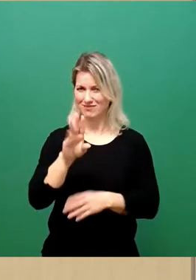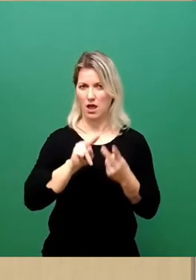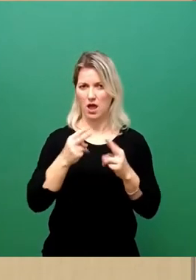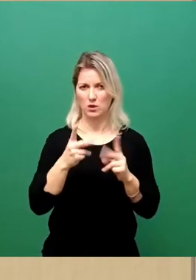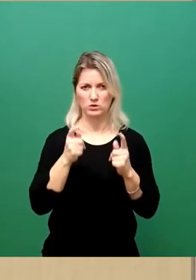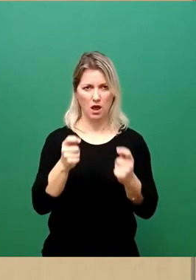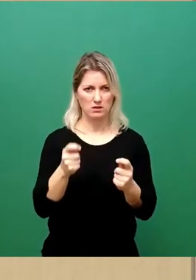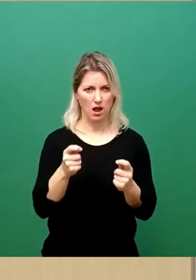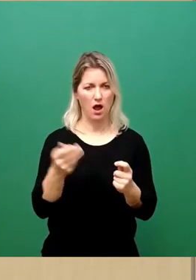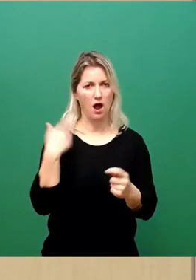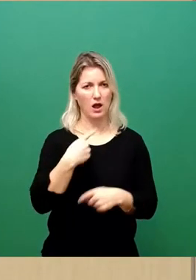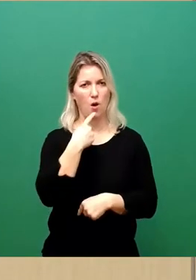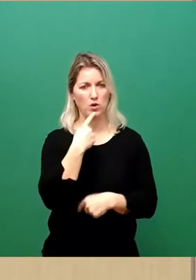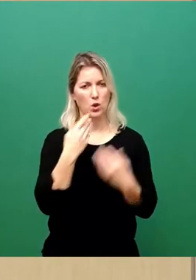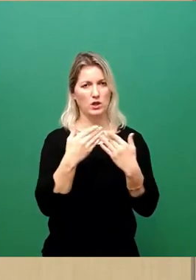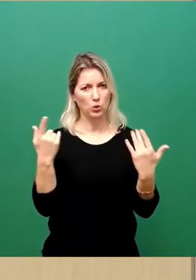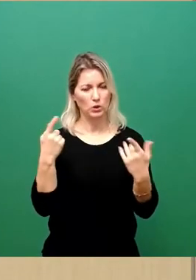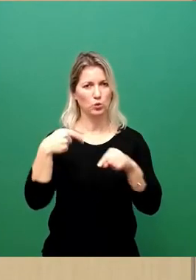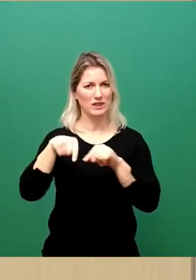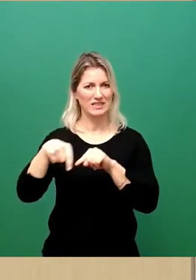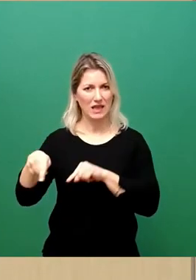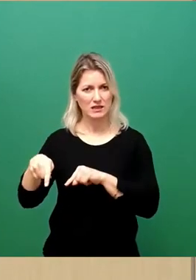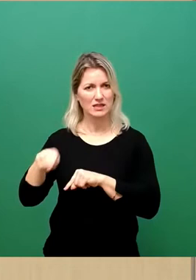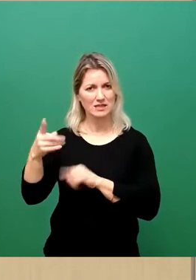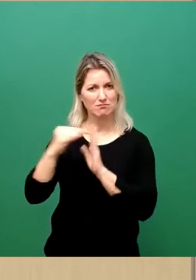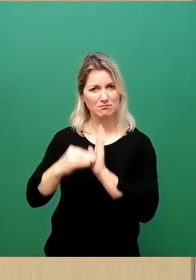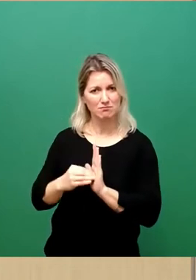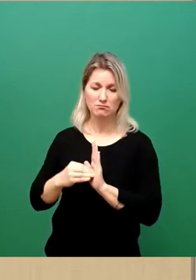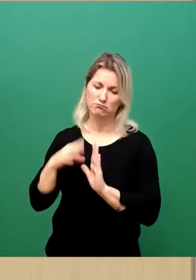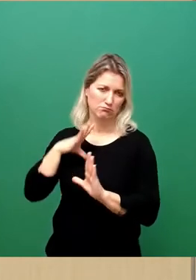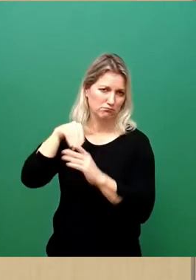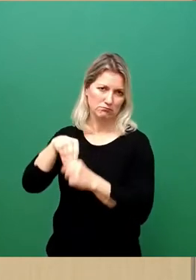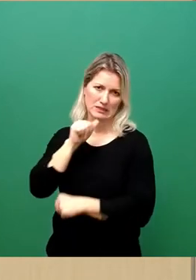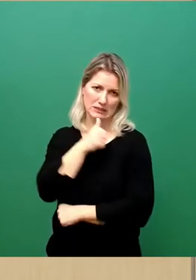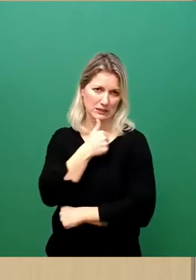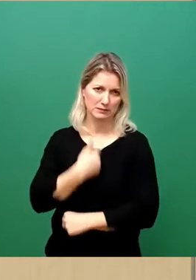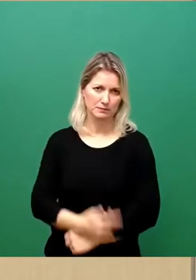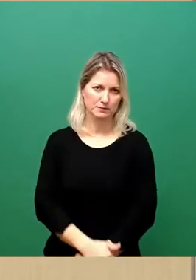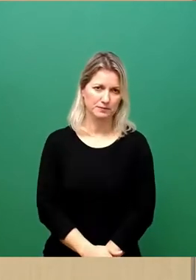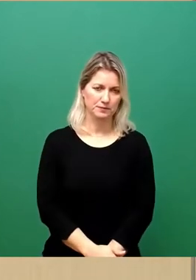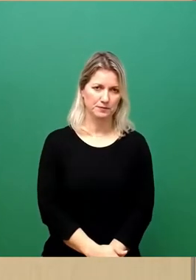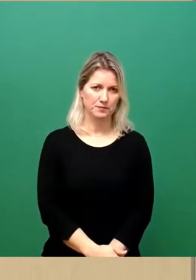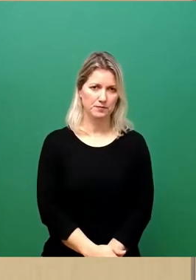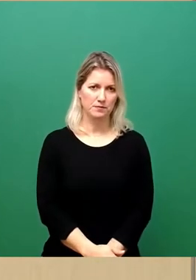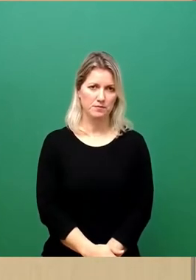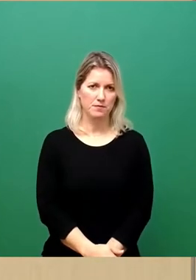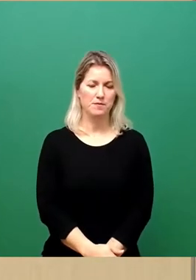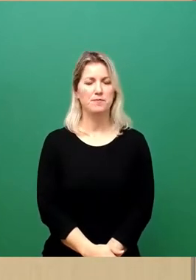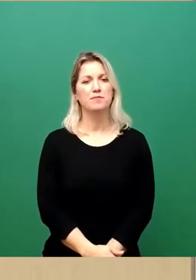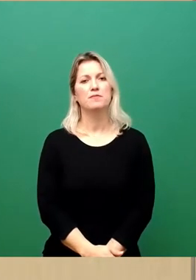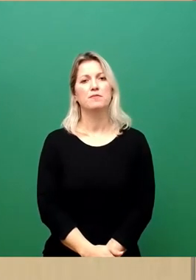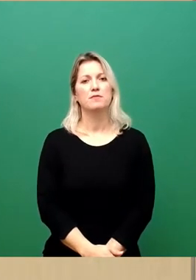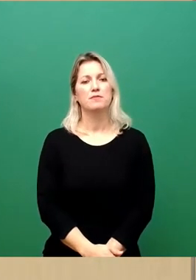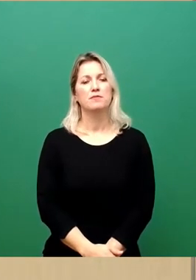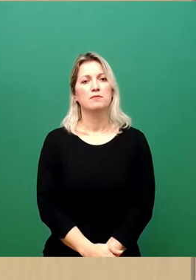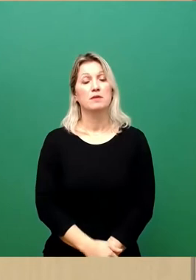Rot-Rot-Grün und Dissidenten nicht mit, meine Damen und Herren. Wenn man es überspitzt formulieren